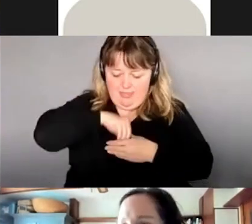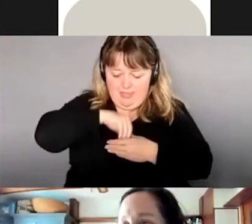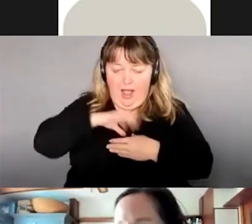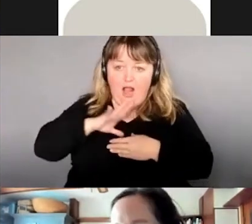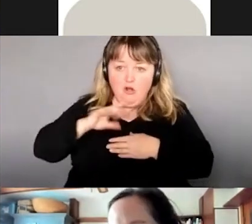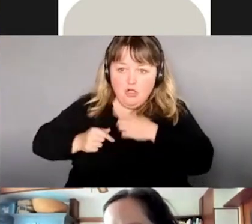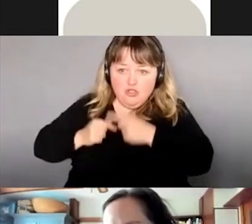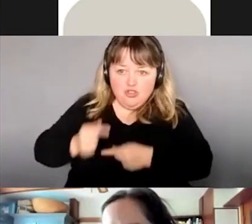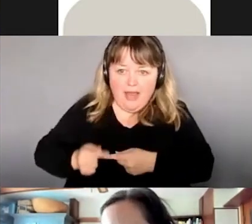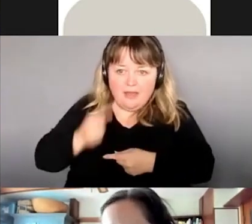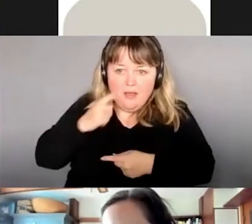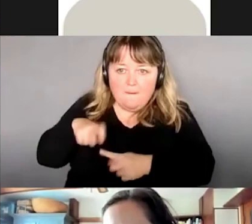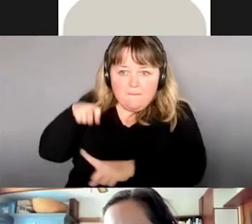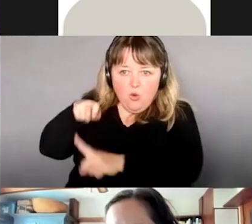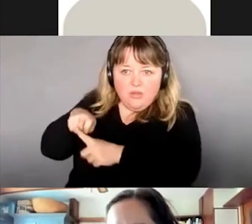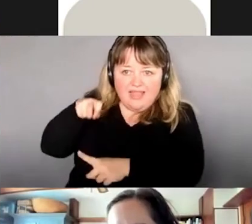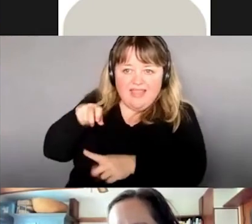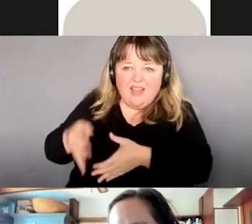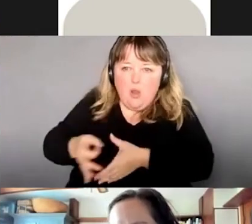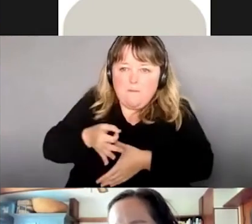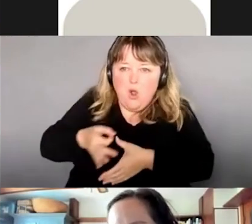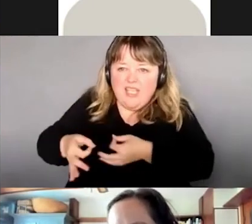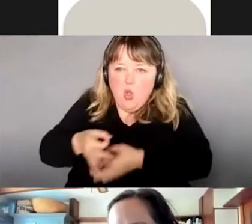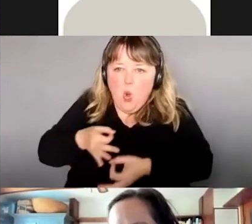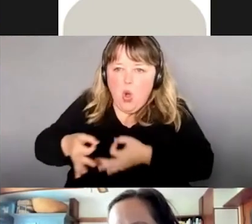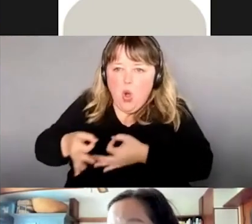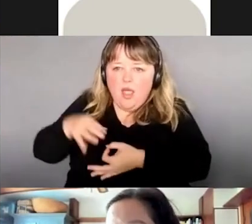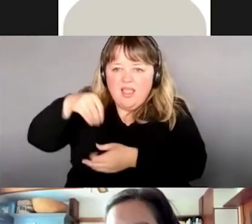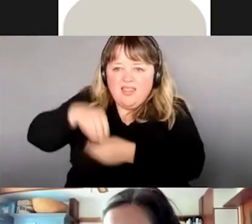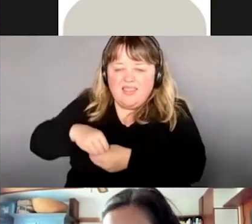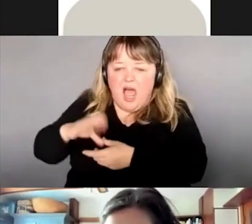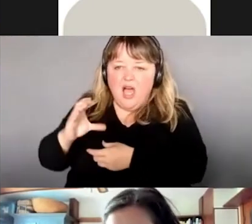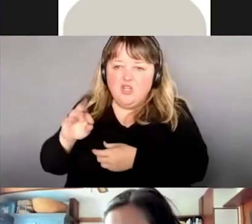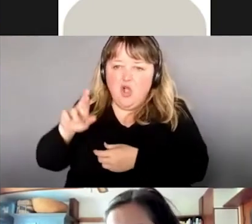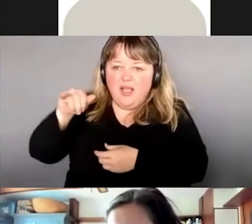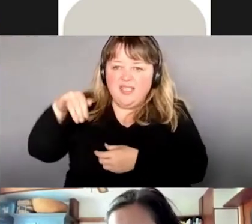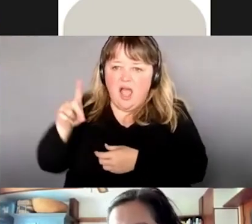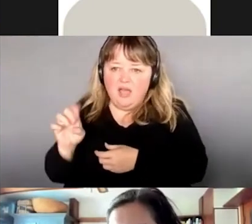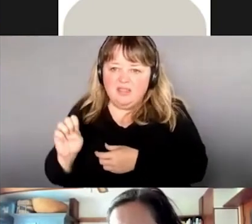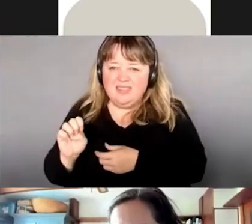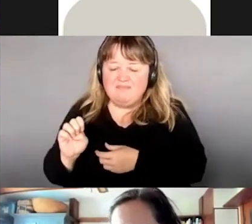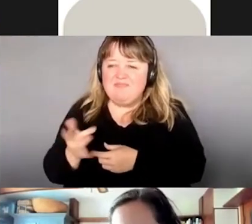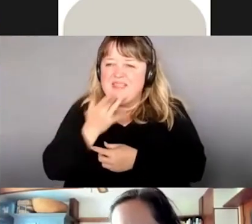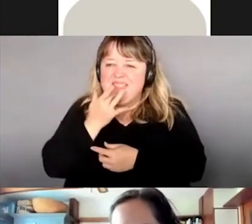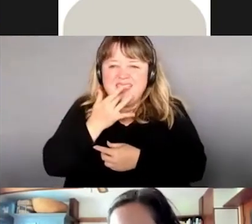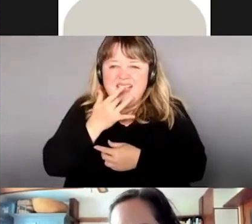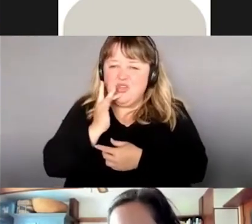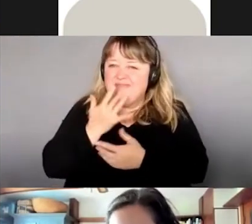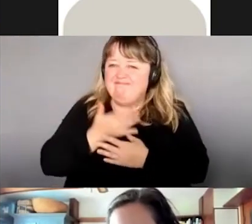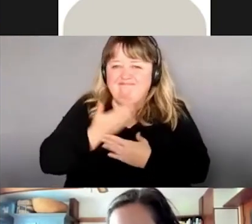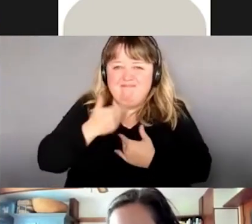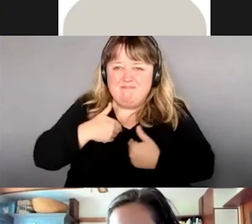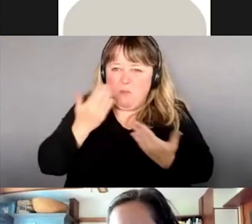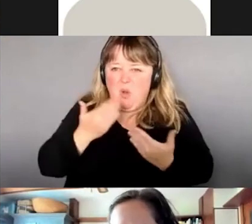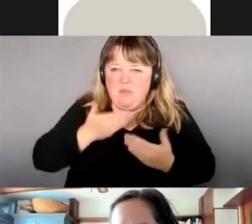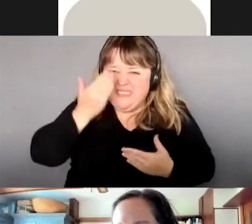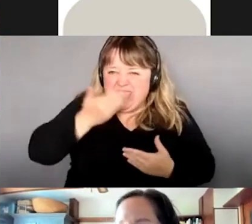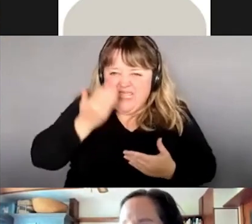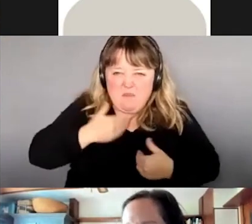de détecter une molécule dans la coriandre qui fait que ça goûte pas bon. Ça sent même pas bon.